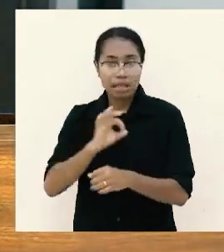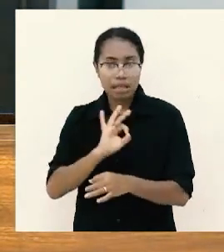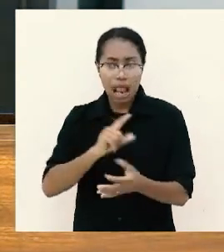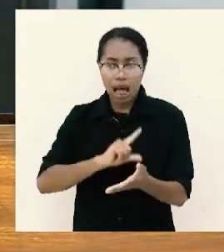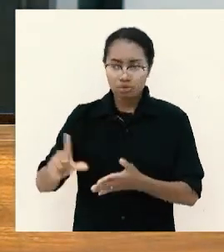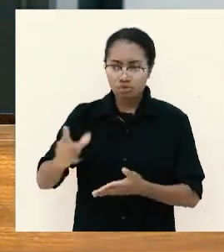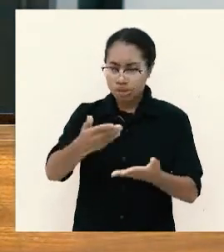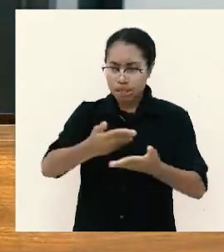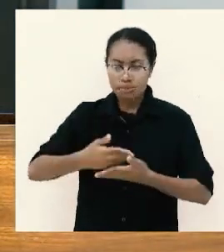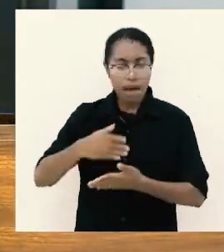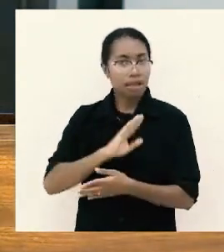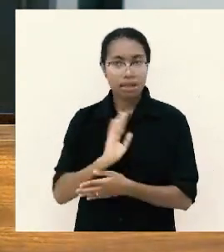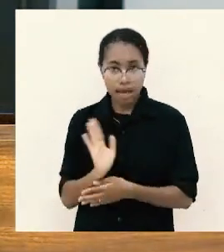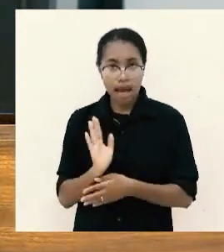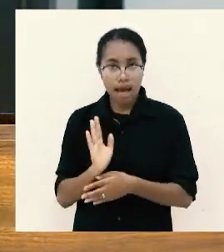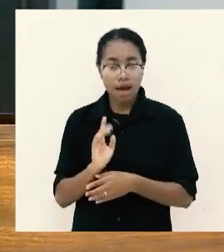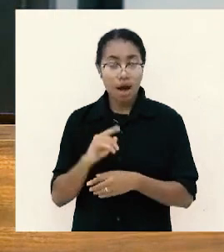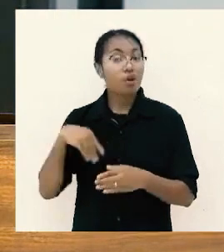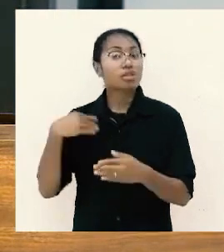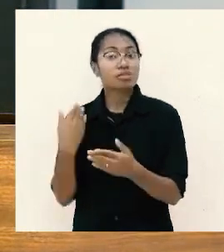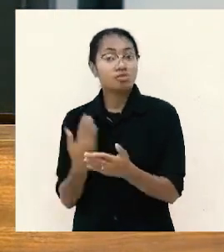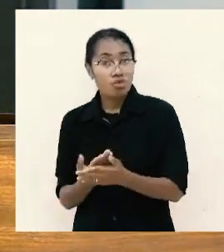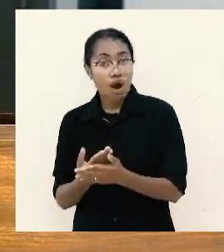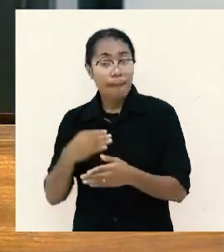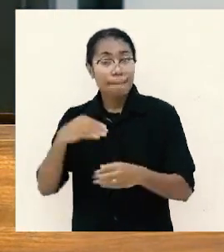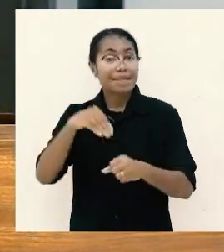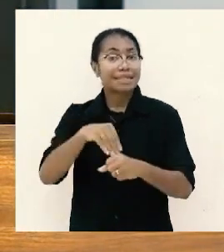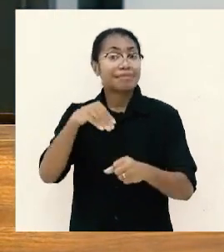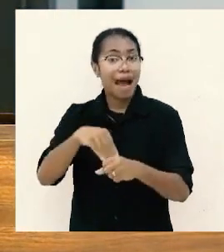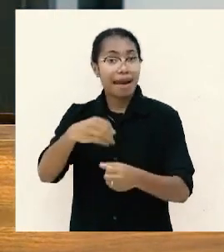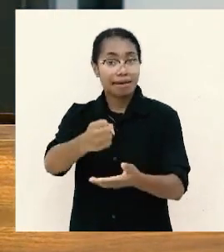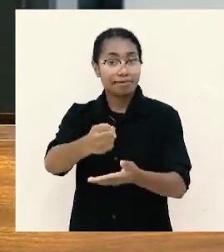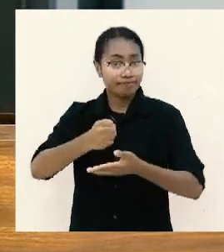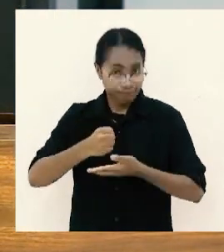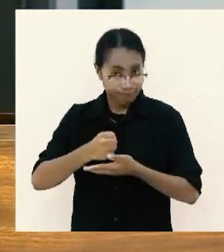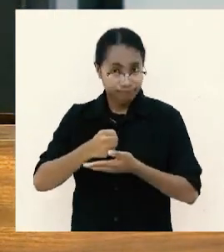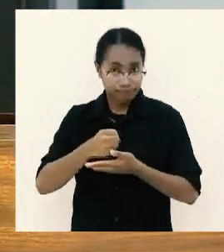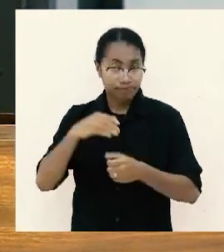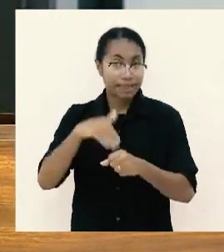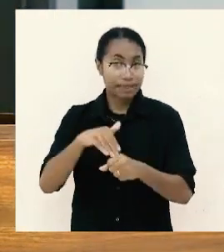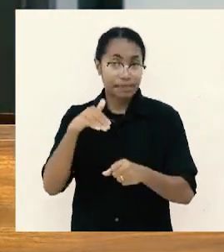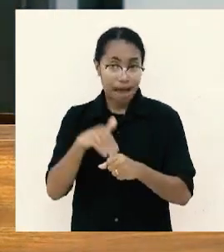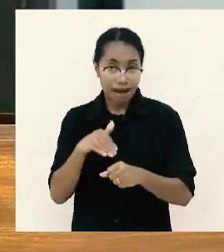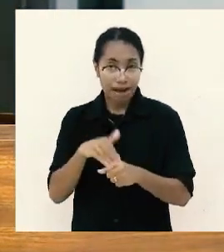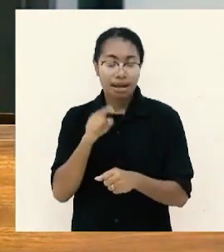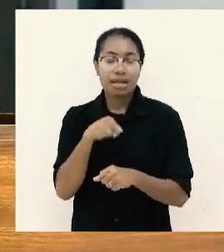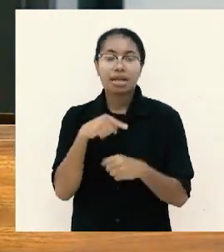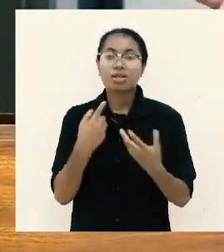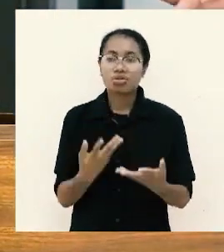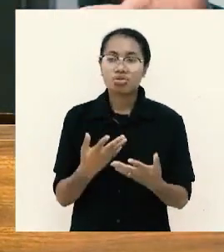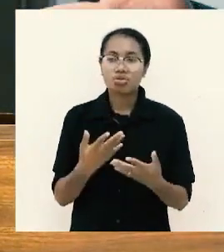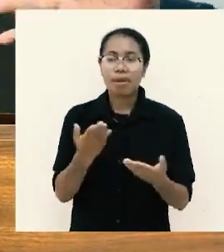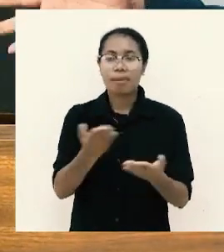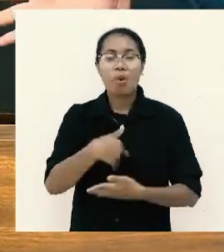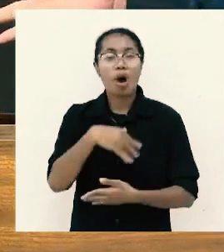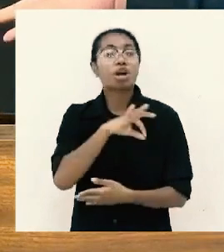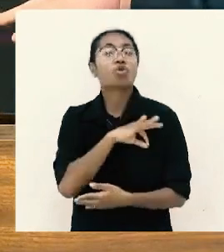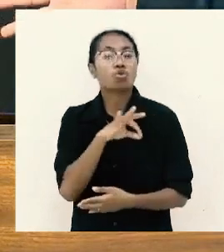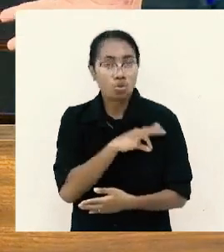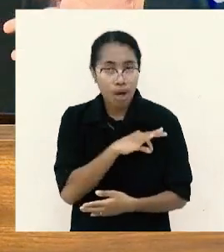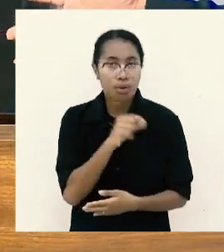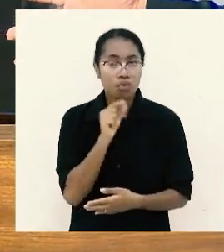jikalau sebuah persembahan itu akan membawa keuntungan bagi